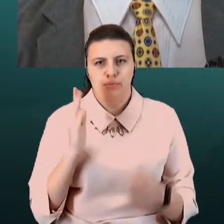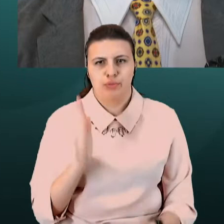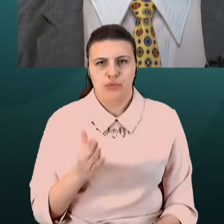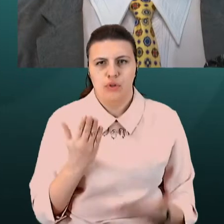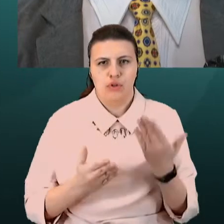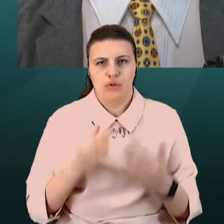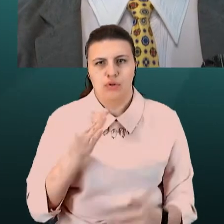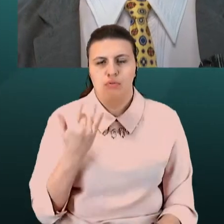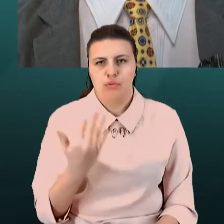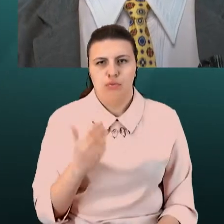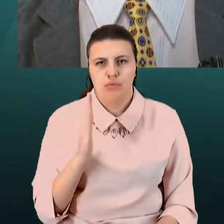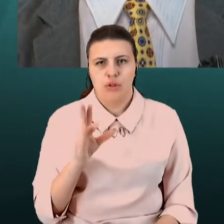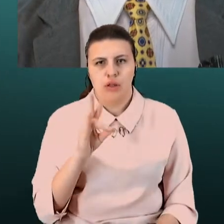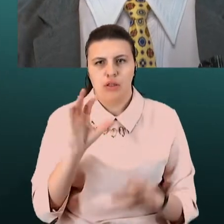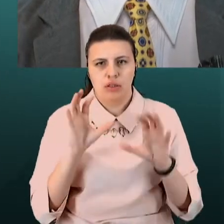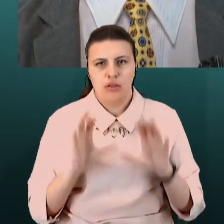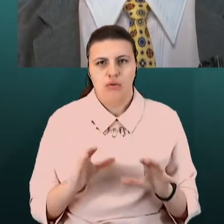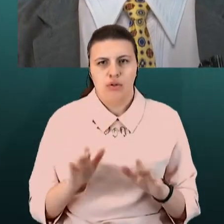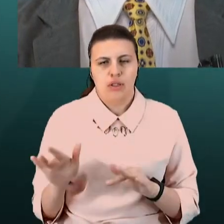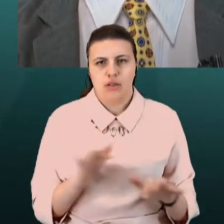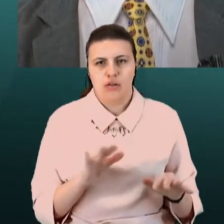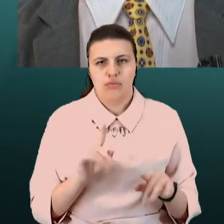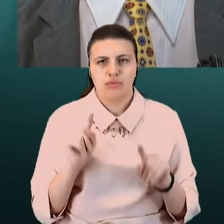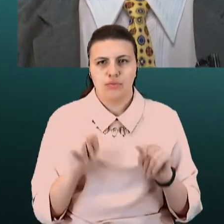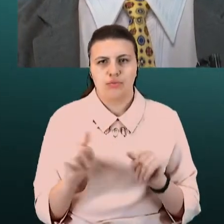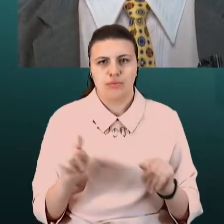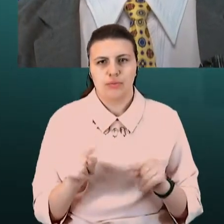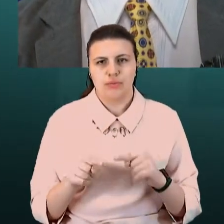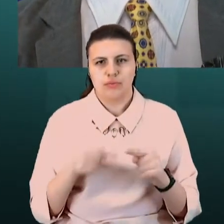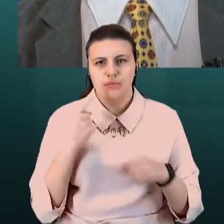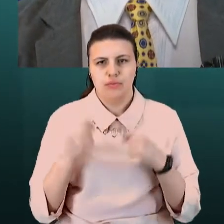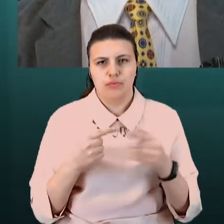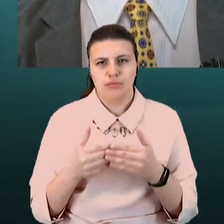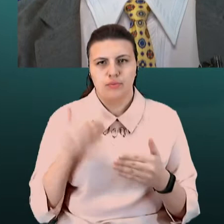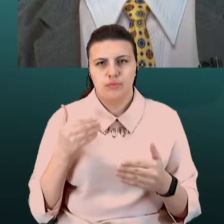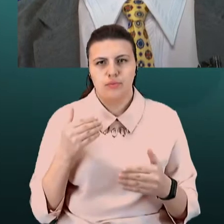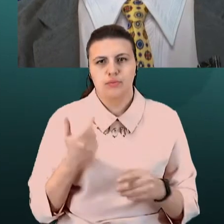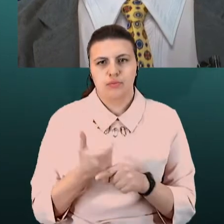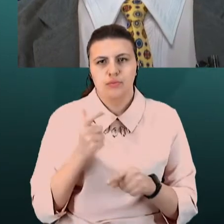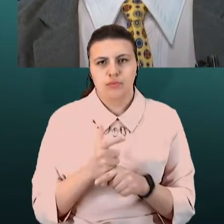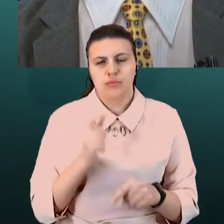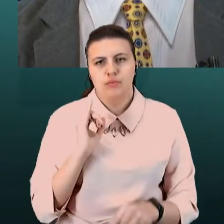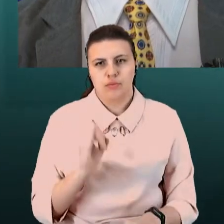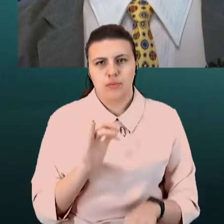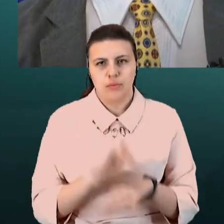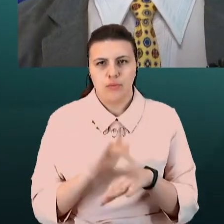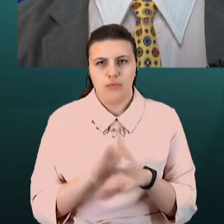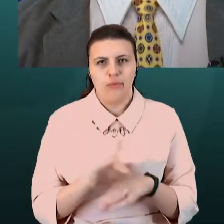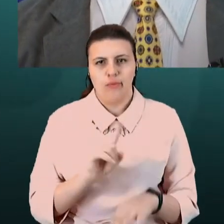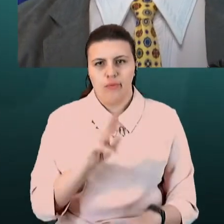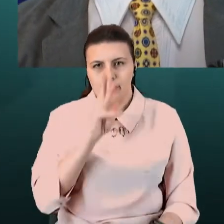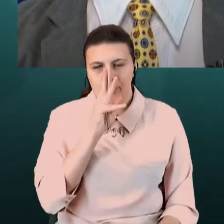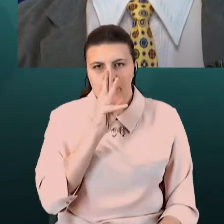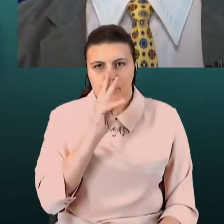незаконну діяльність. те, про що ми говорили раніше. Тому, так, звичайно, ще дуже погане явище, коли люди отримують таку низьку заробітну плату,